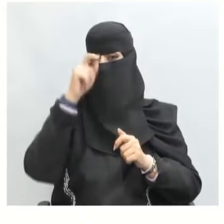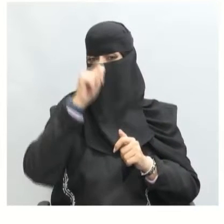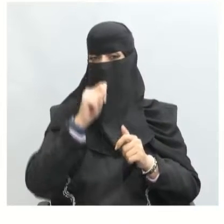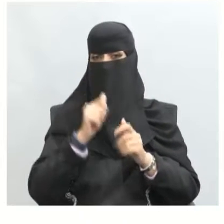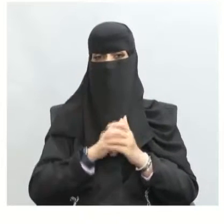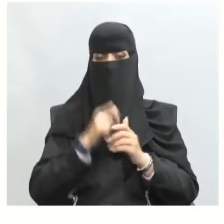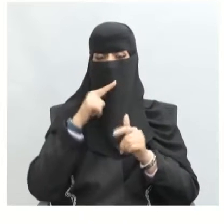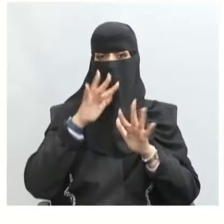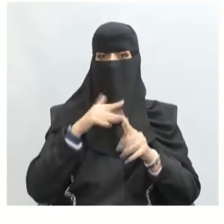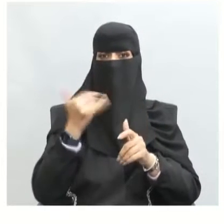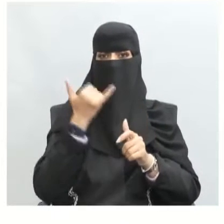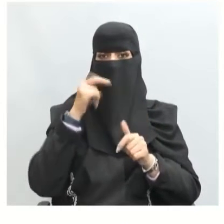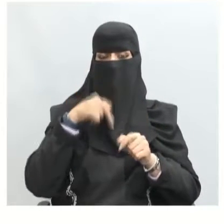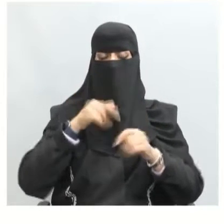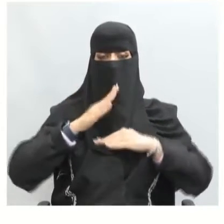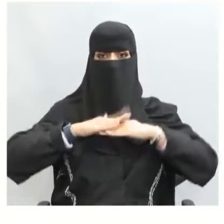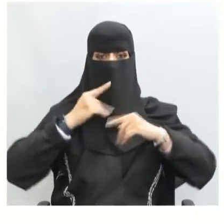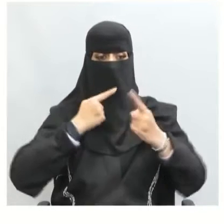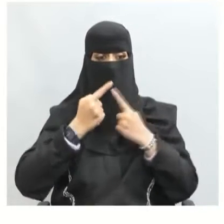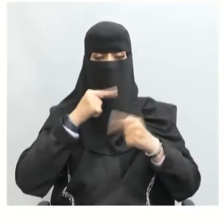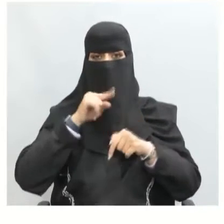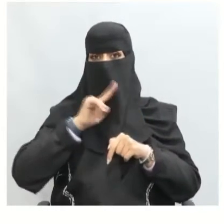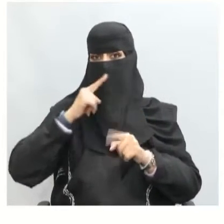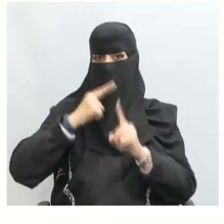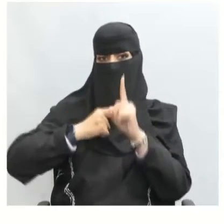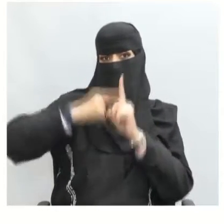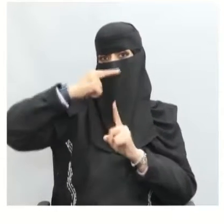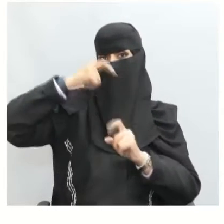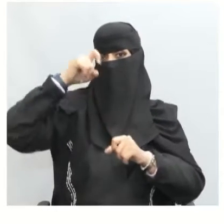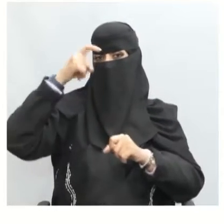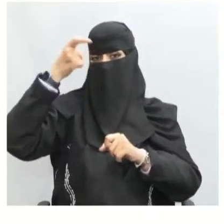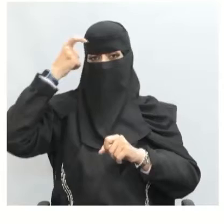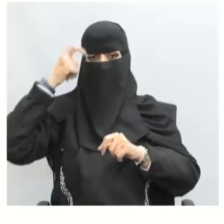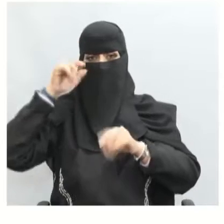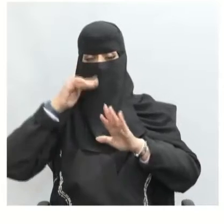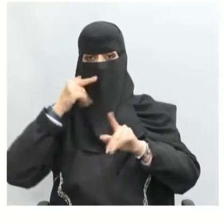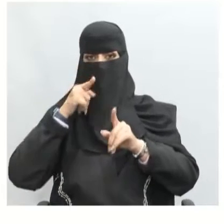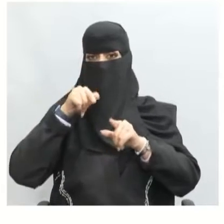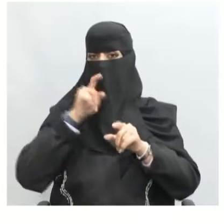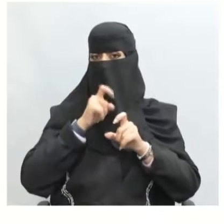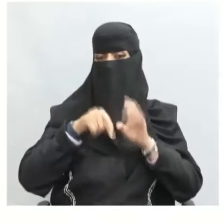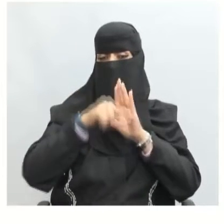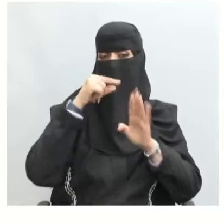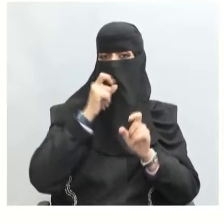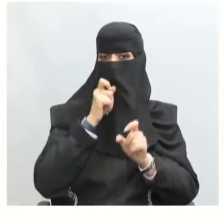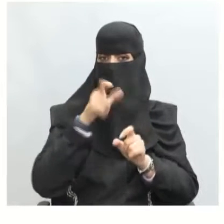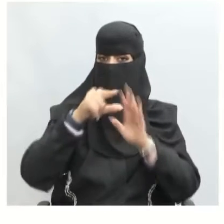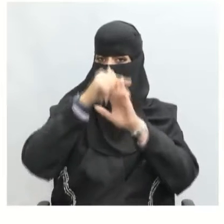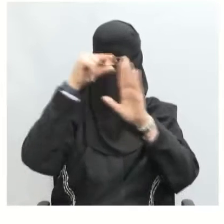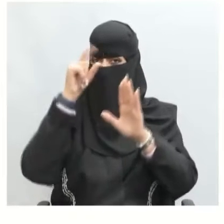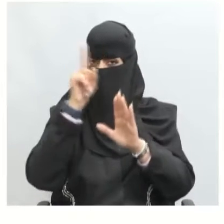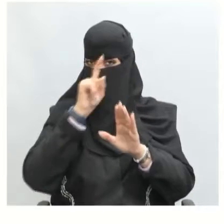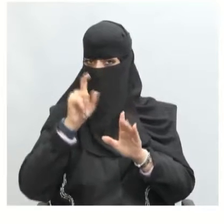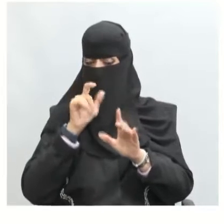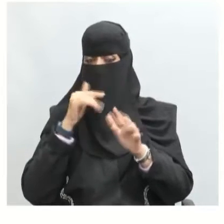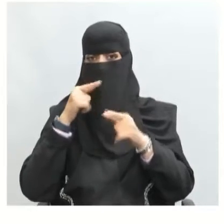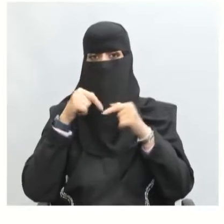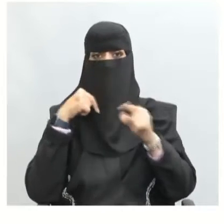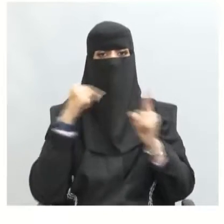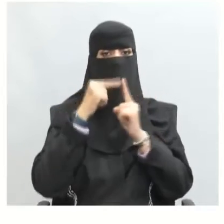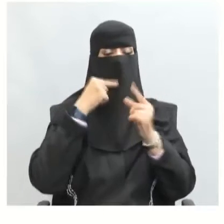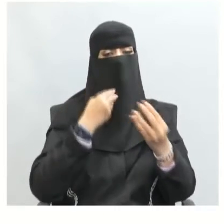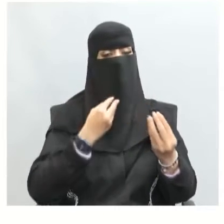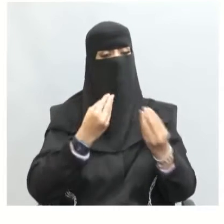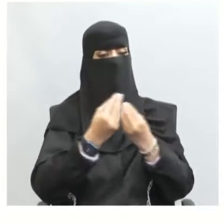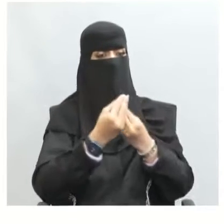من أهم خصائص وأذاب الحوار هو عدم الانفعال وعدم التعصب هو لطرح قضية أو موضوع ما والهدف منه